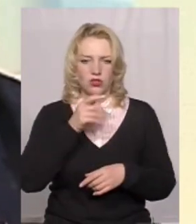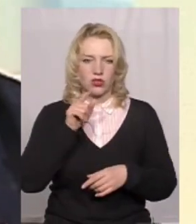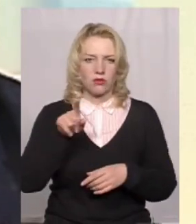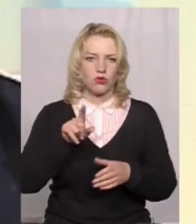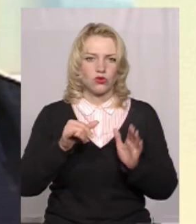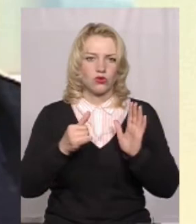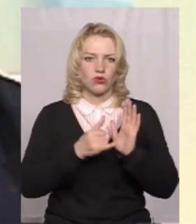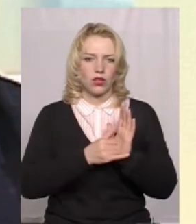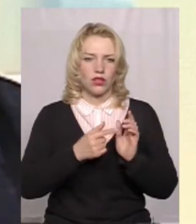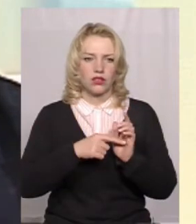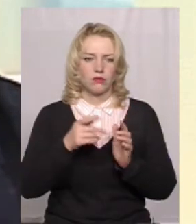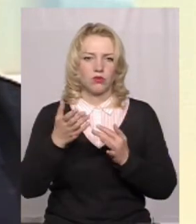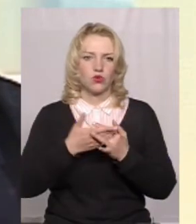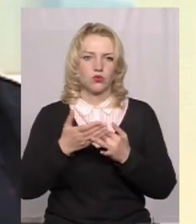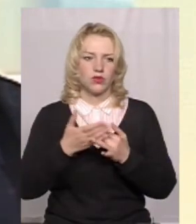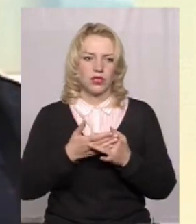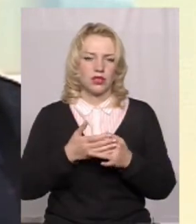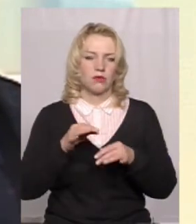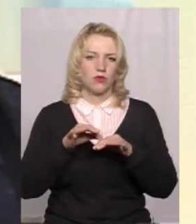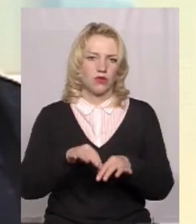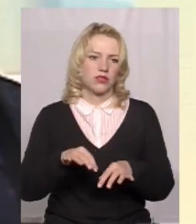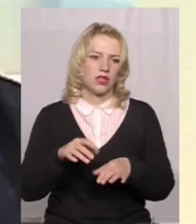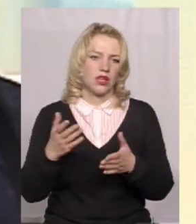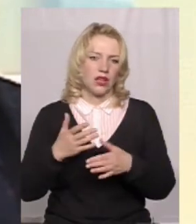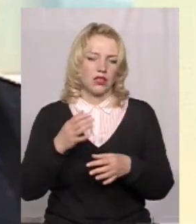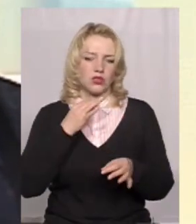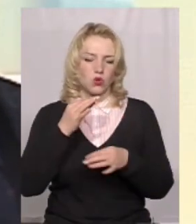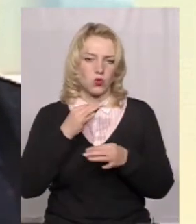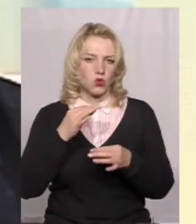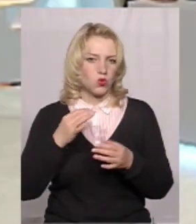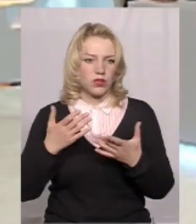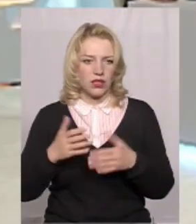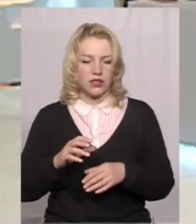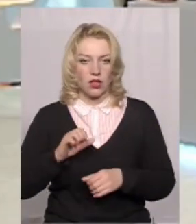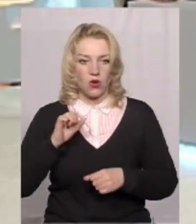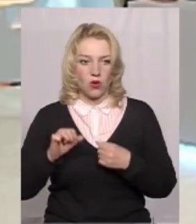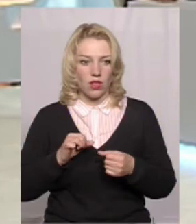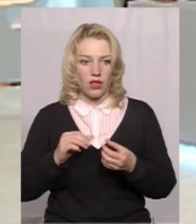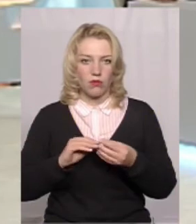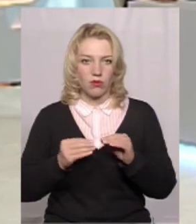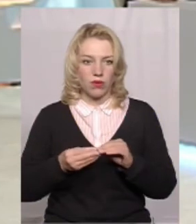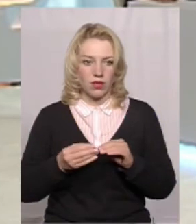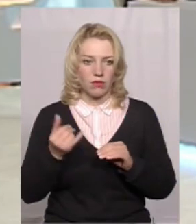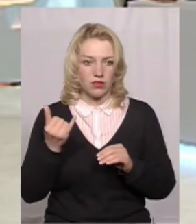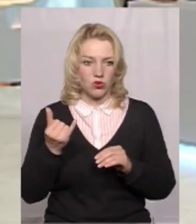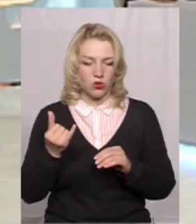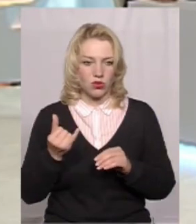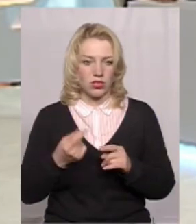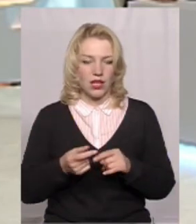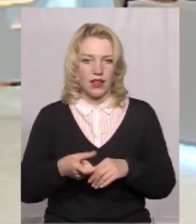стояло. По субсидіях провести якісь там консультації. Колеги, проблема сьогодні